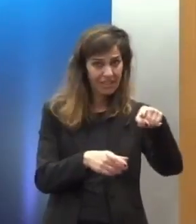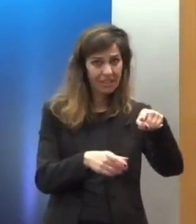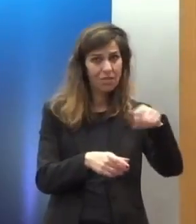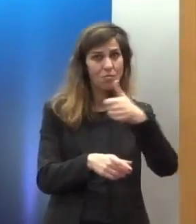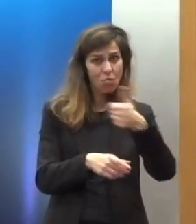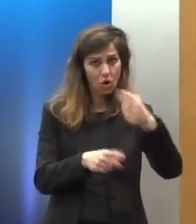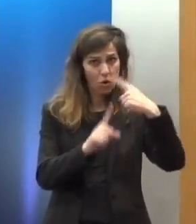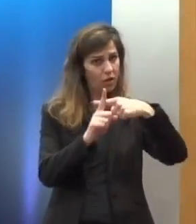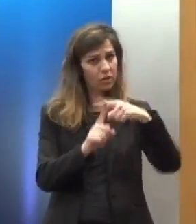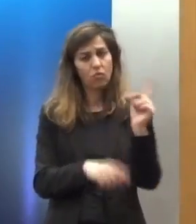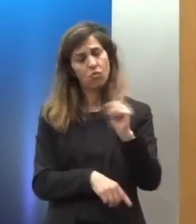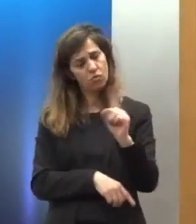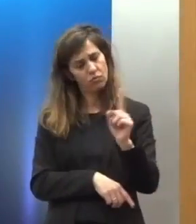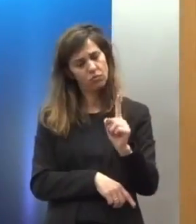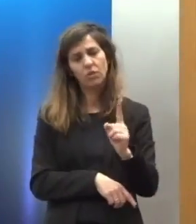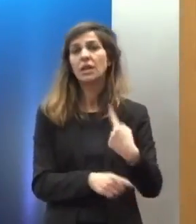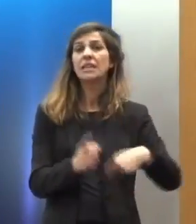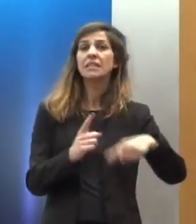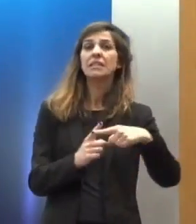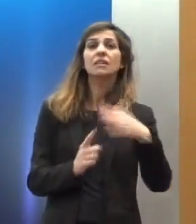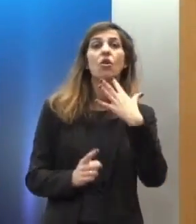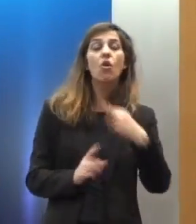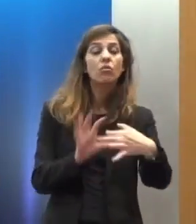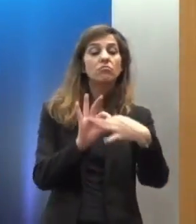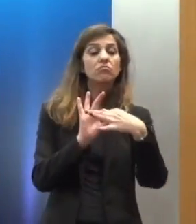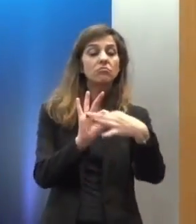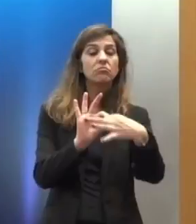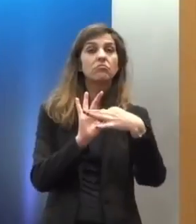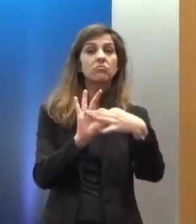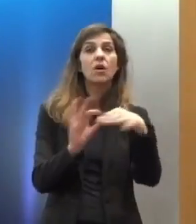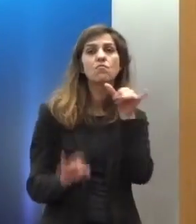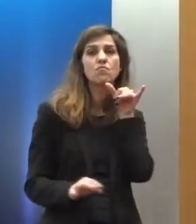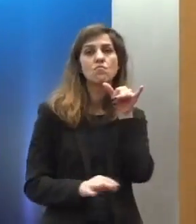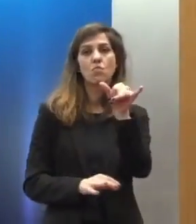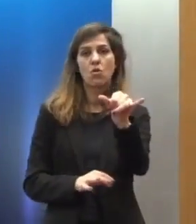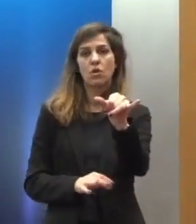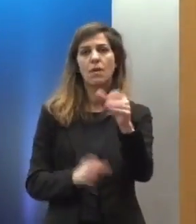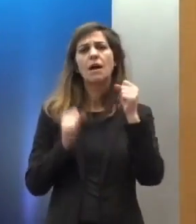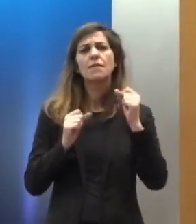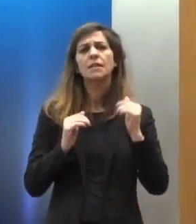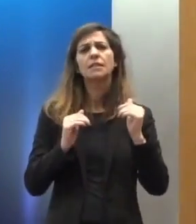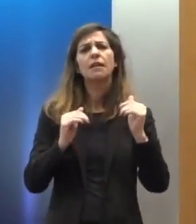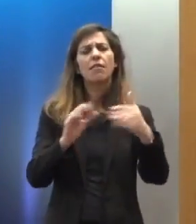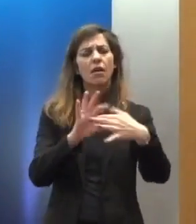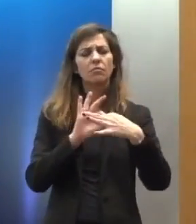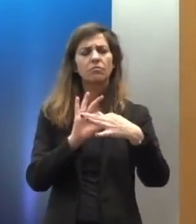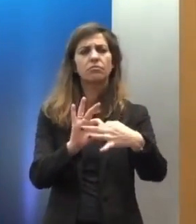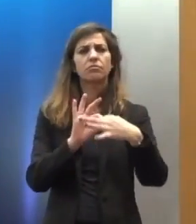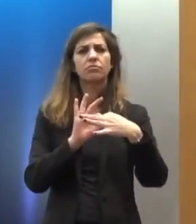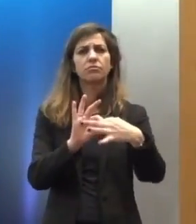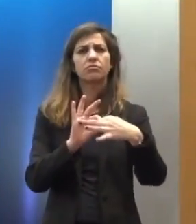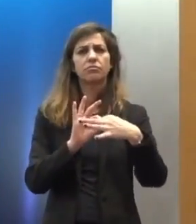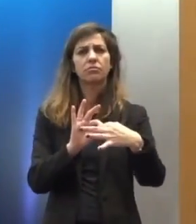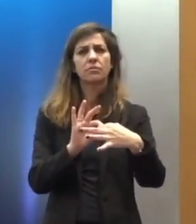η συνεργασία μας είναι μόνιμη είναι σταθερή και γίνεται πάνω στο